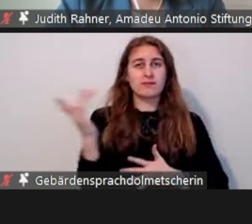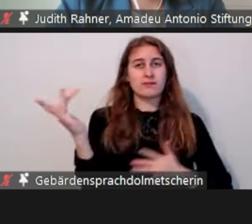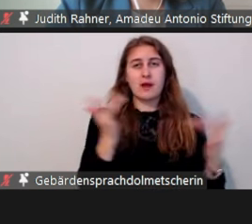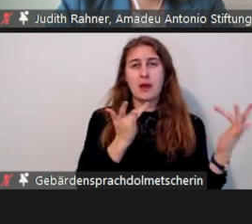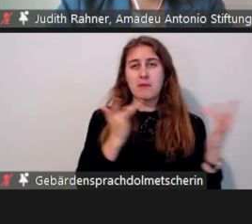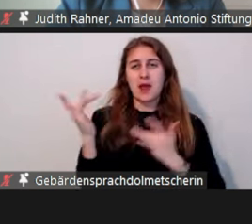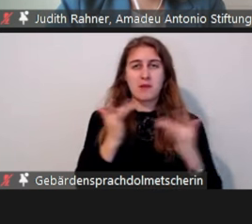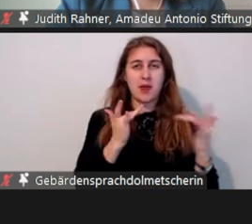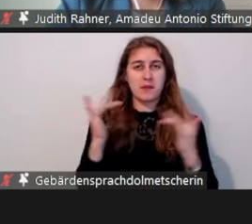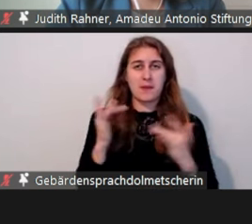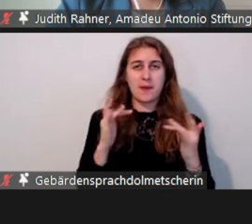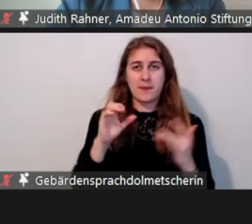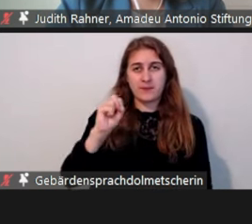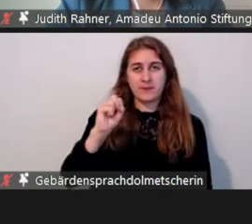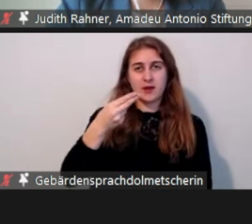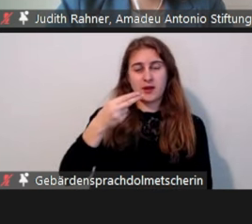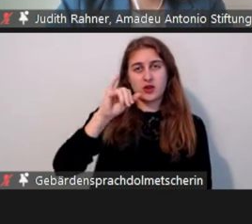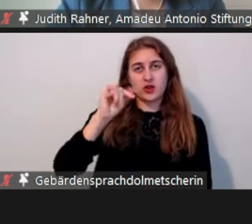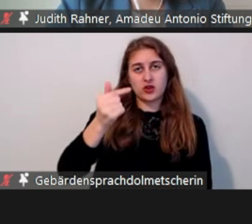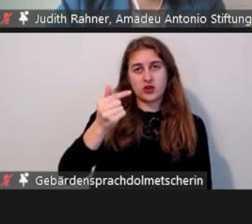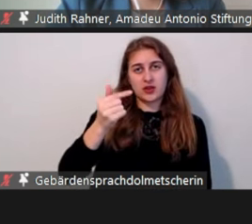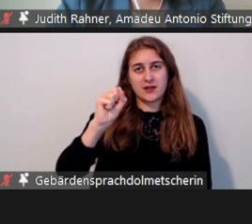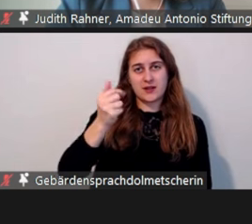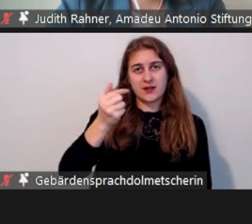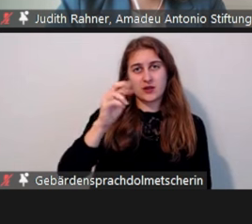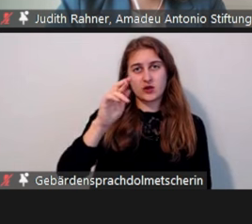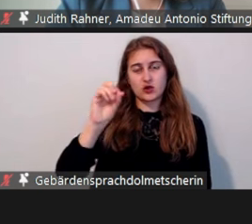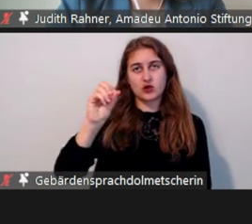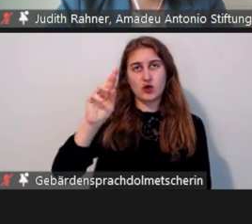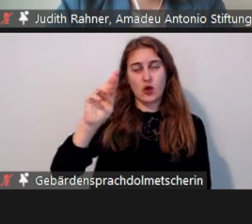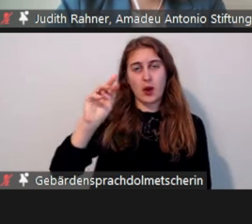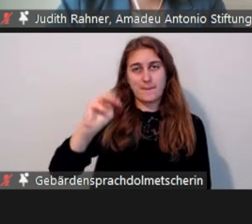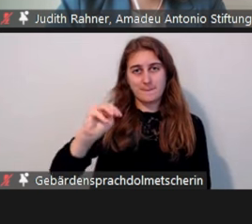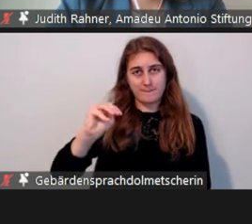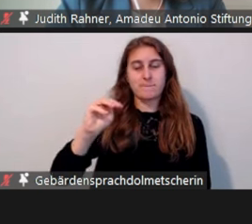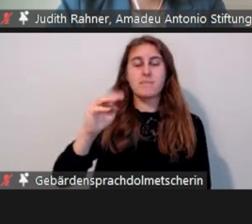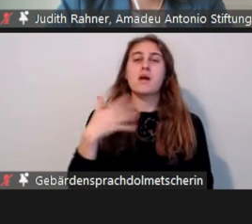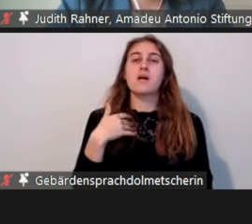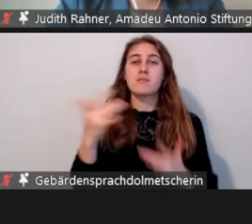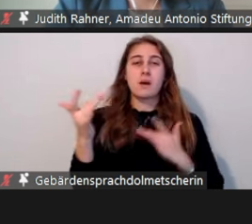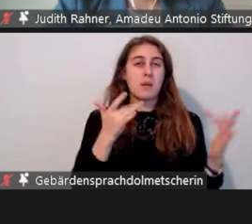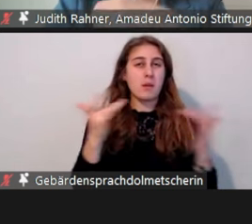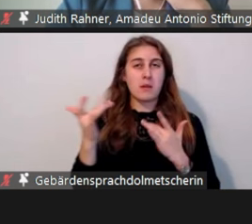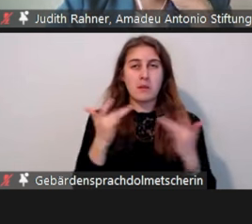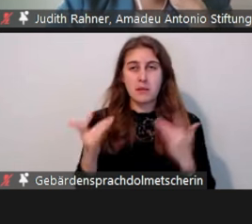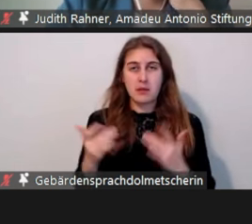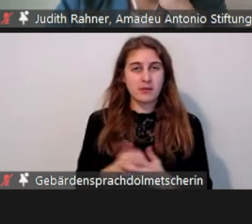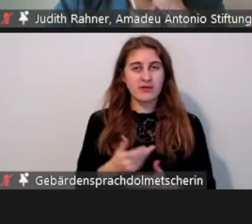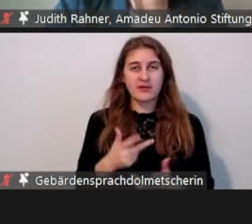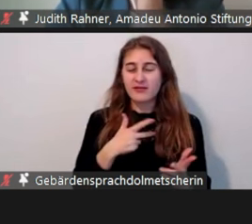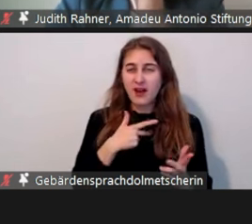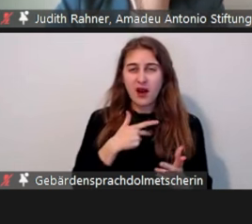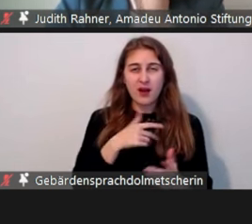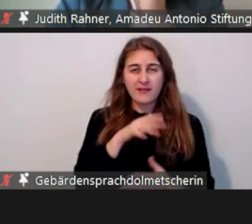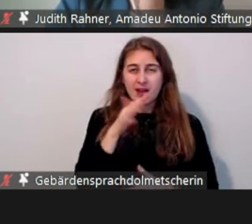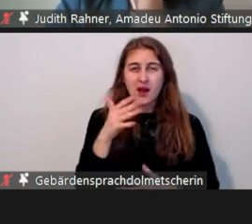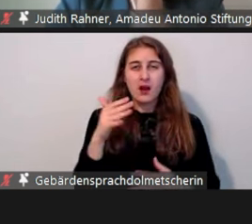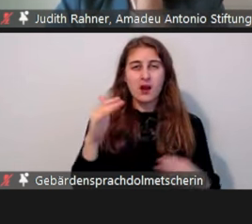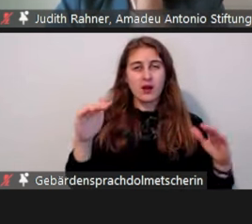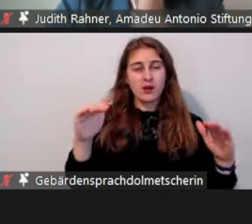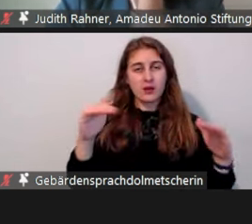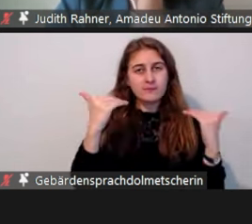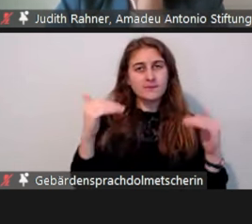Negativinteresse und volle Kommentarspalten mit sich zogen und eben auch diese wirklich hasserfüllten, gewaltvollen Nachrichten über